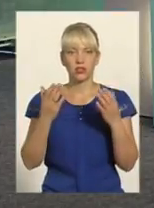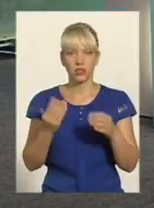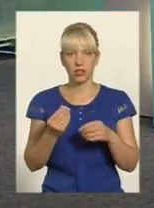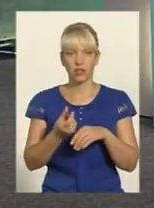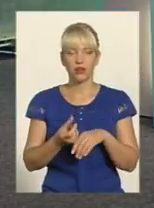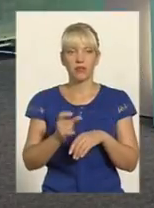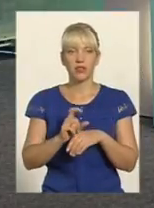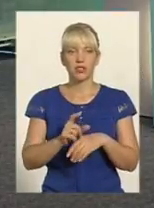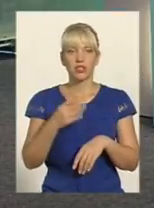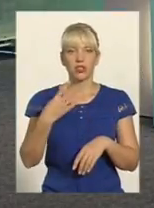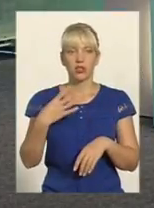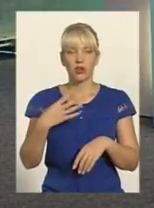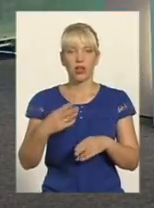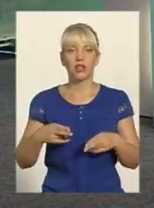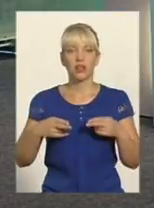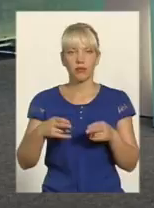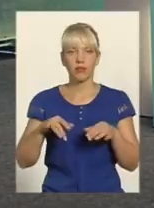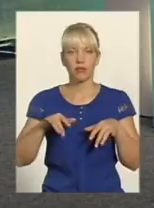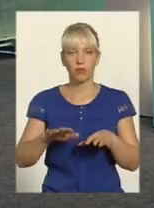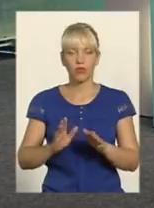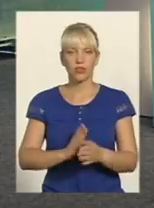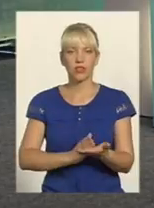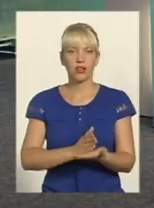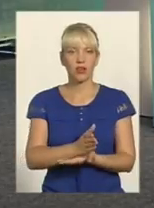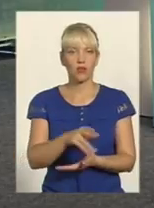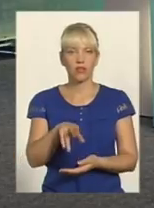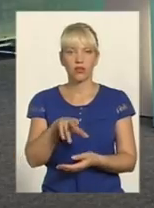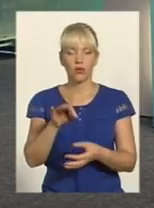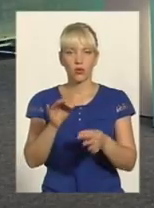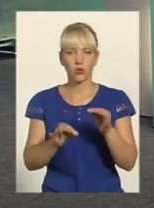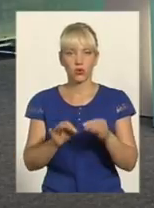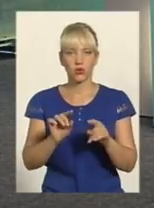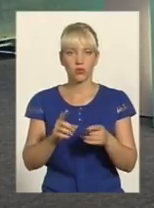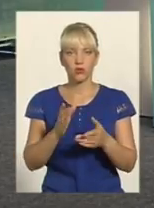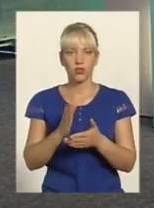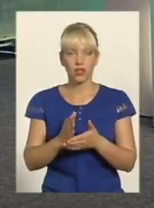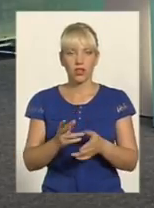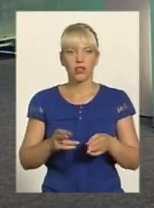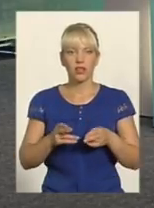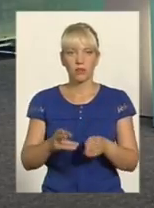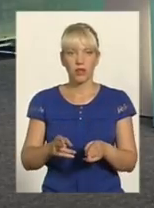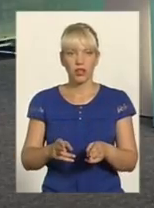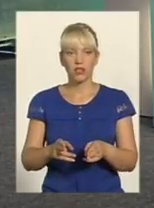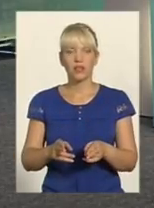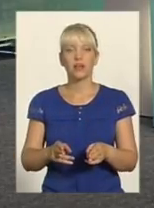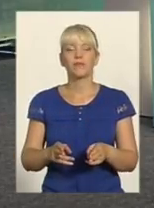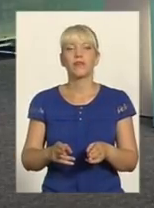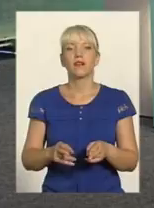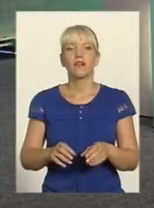40 кримінальних проваджень скеровані до суду Чому? Тому що є певні кримінальні провадження, які були під час